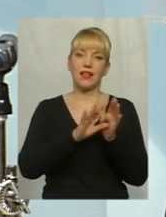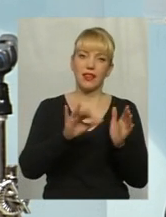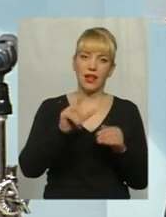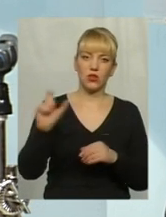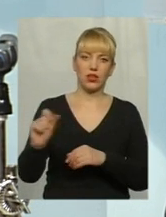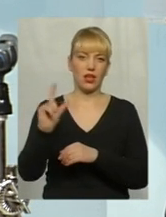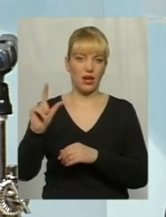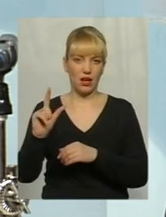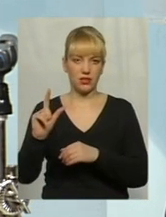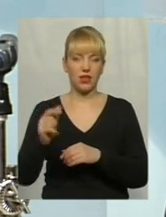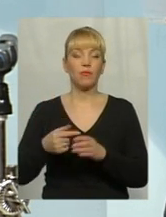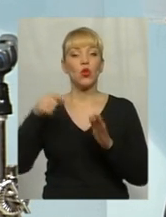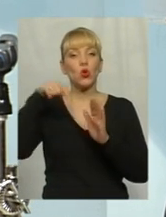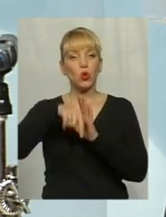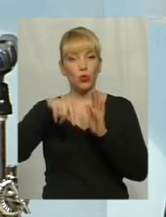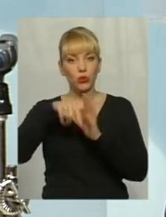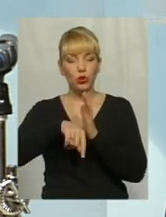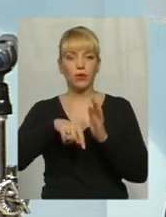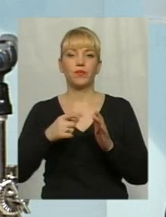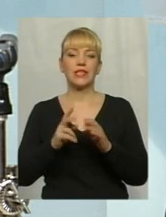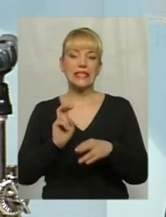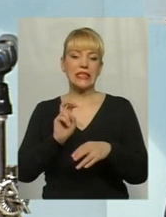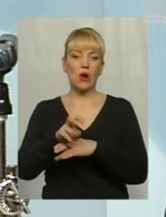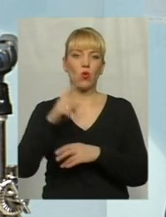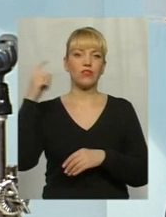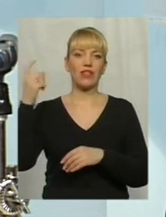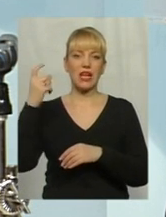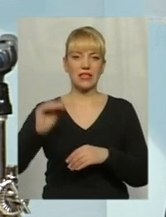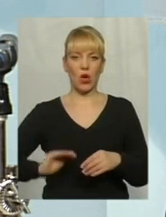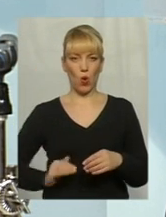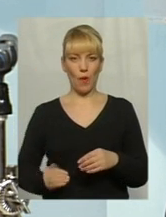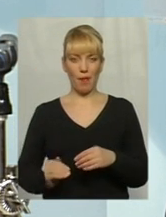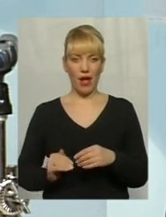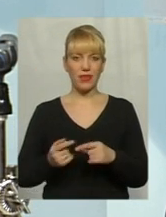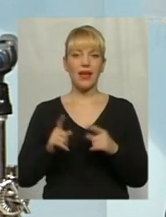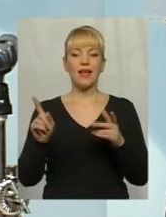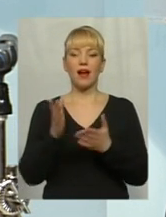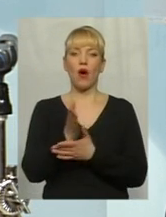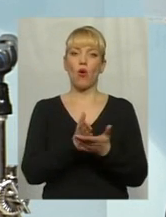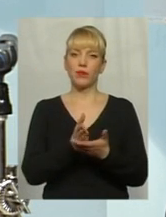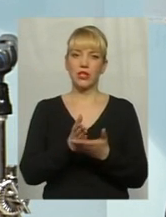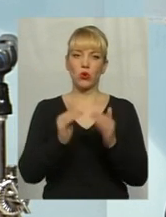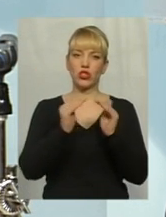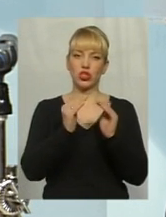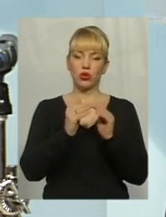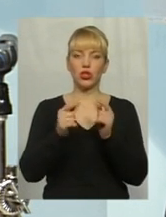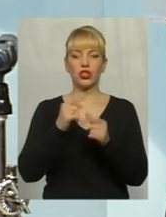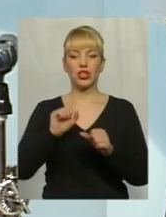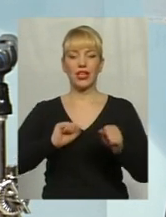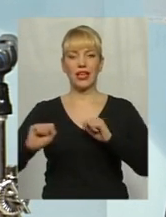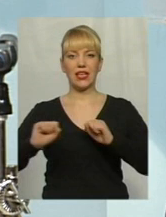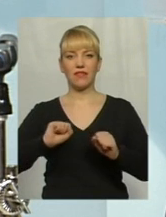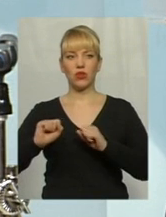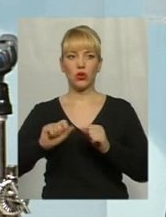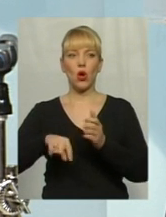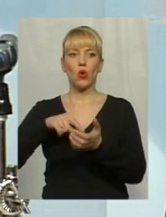Тобто, заходить власник компанії, яка обслуговує житло, чи там керівник комунального підприємства,